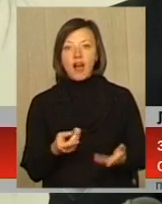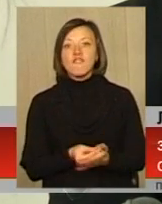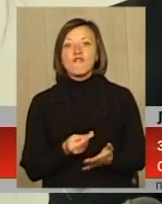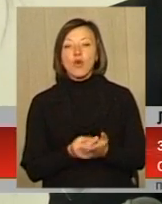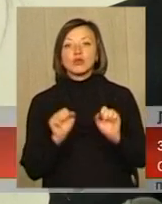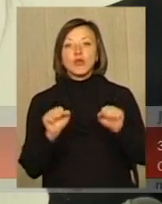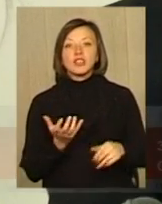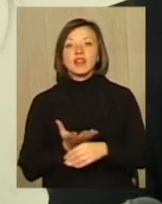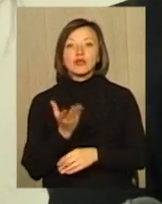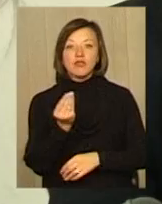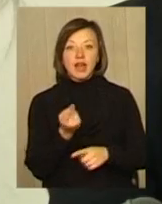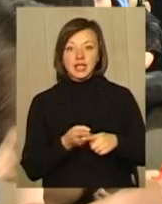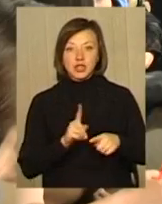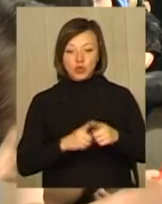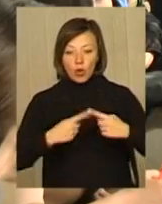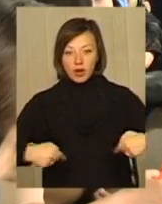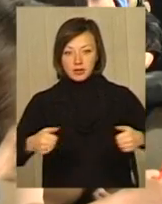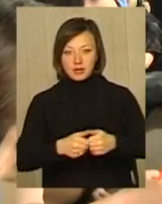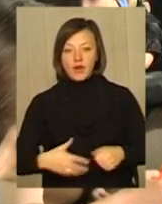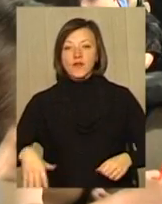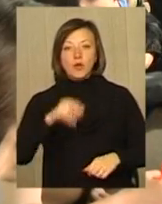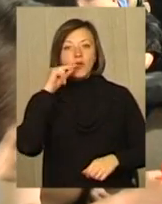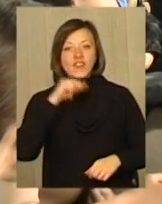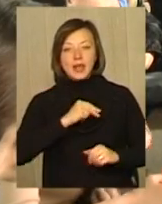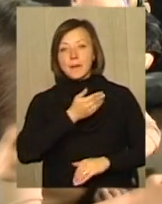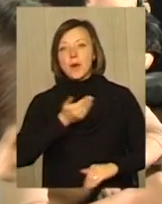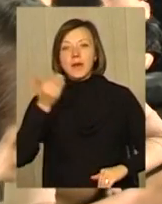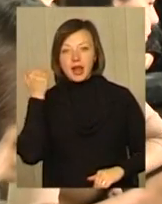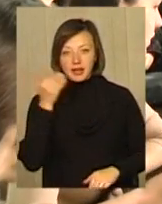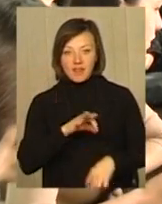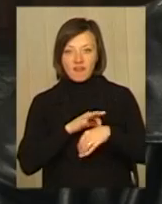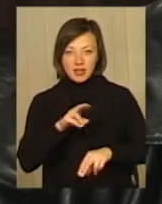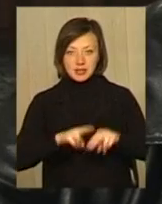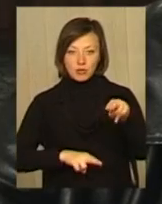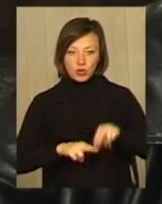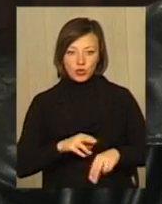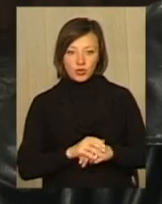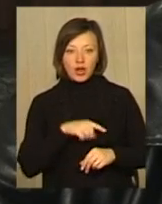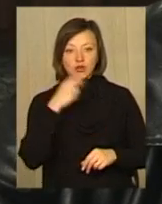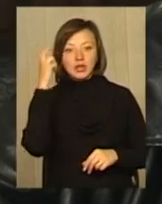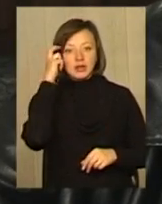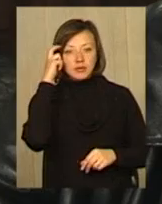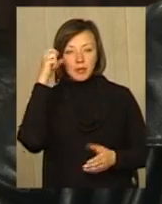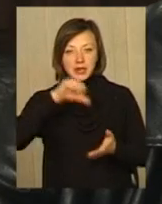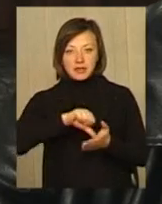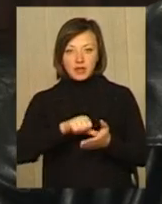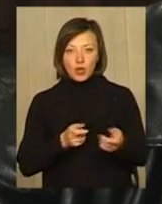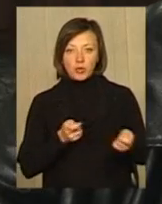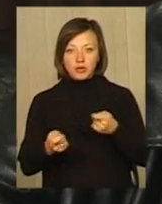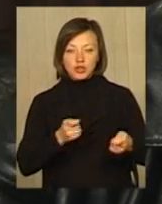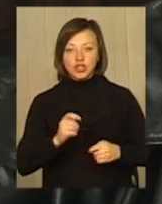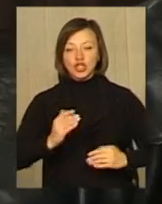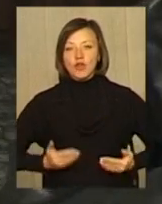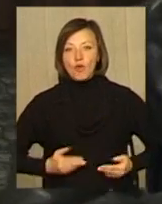може фінансувати цю структуру? У всьому винні попередники, які вели забудову. Пояснюють столичні представники управління житлового